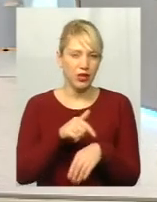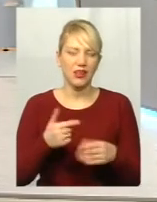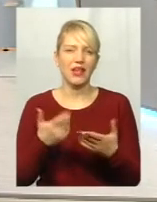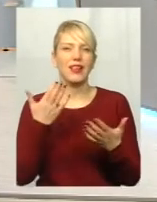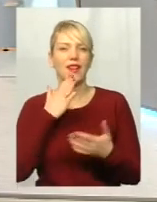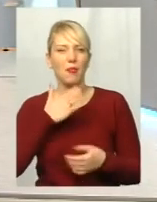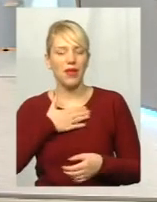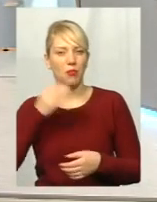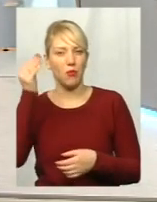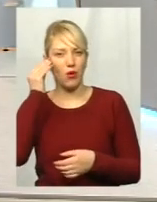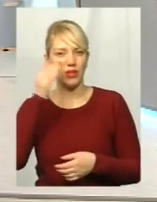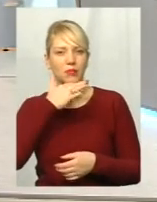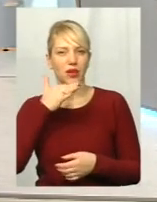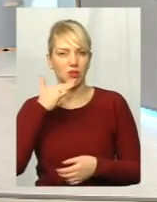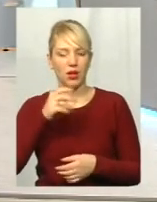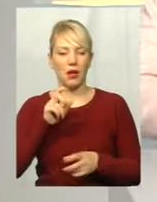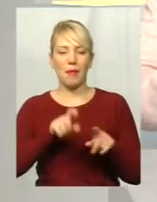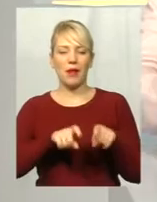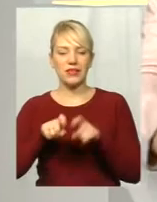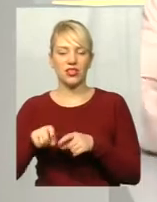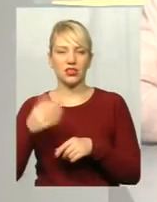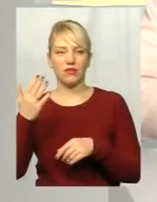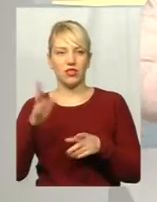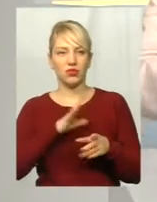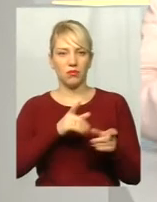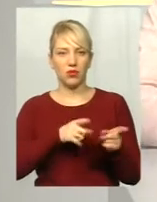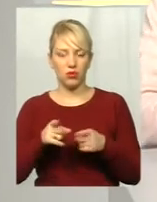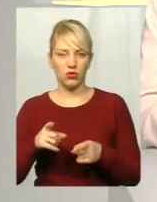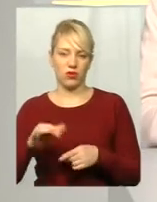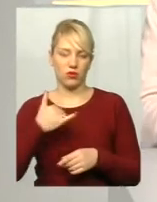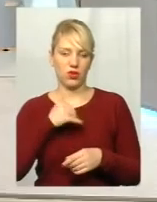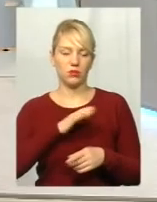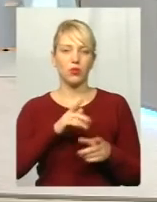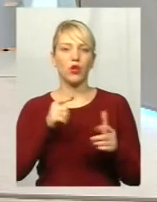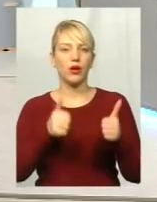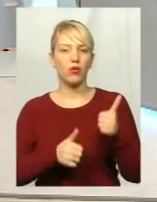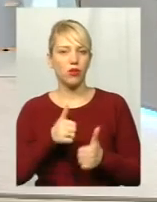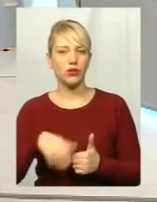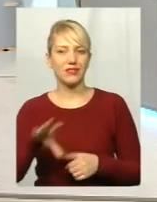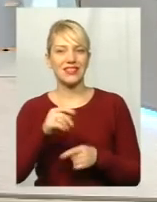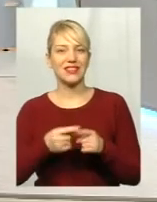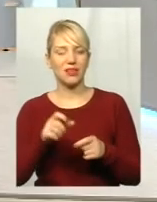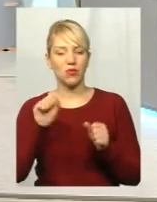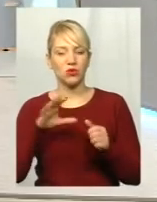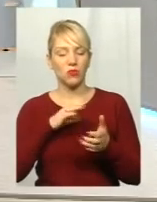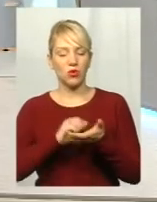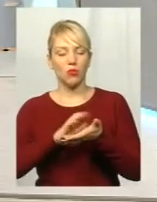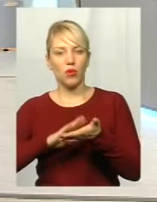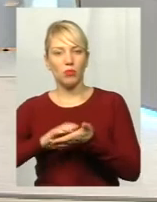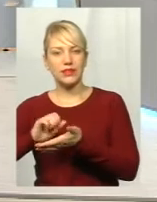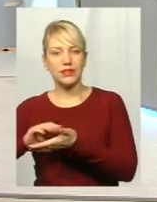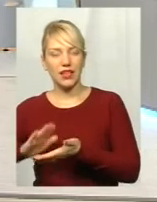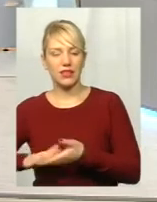багатьох пасажирів, ви ж готувалися, це все планомірно йшло. Були в нас конкурси, це все можна було прописати, визначити і так далі.